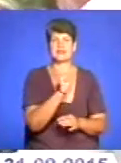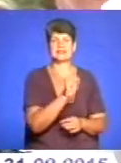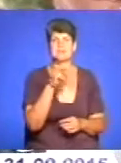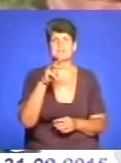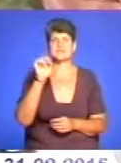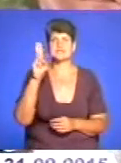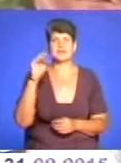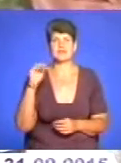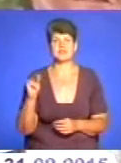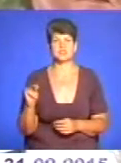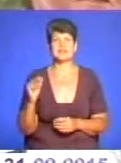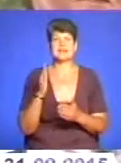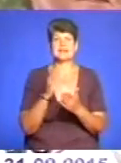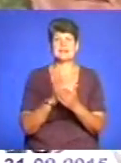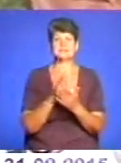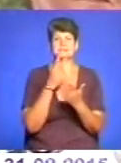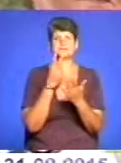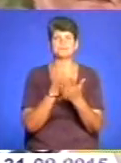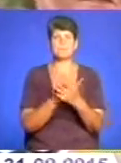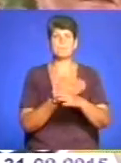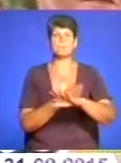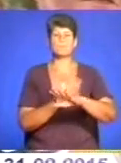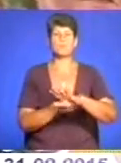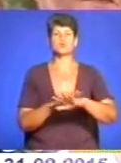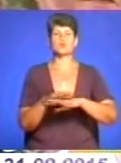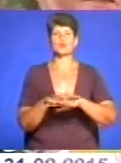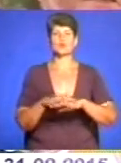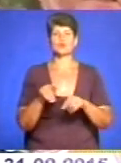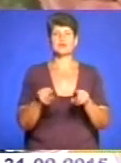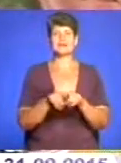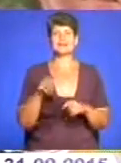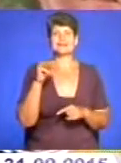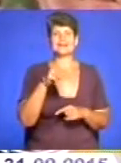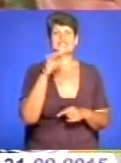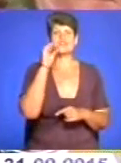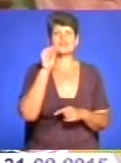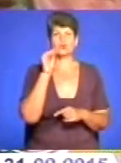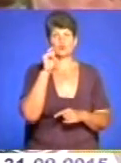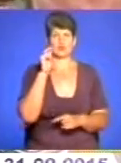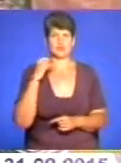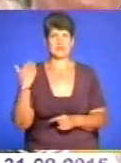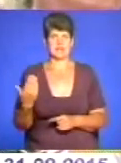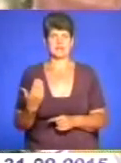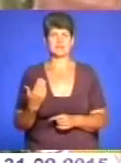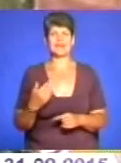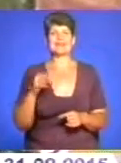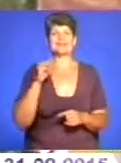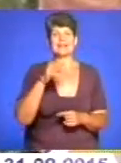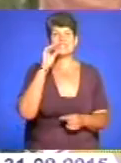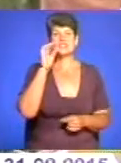є індикатором польського народу, так як Тарас Шевченко українського. Тарас Шевченко дуже